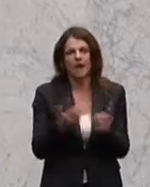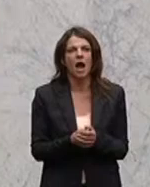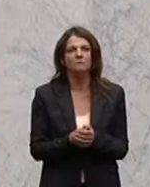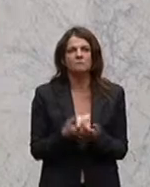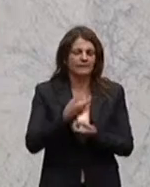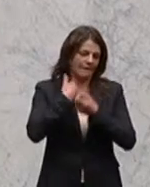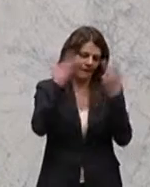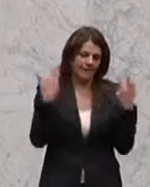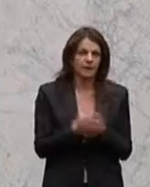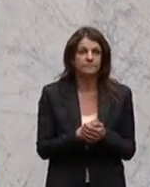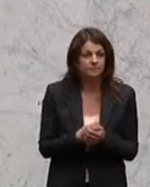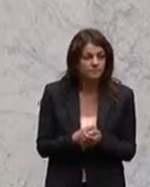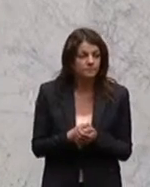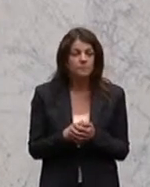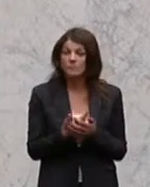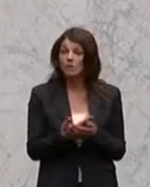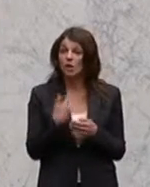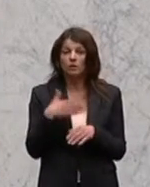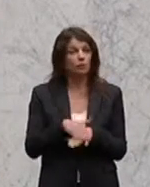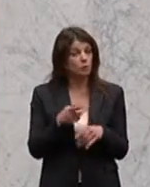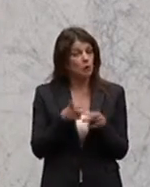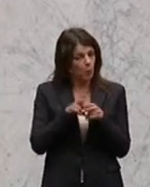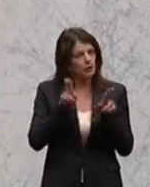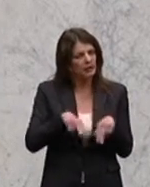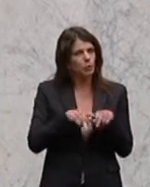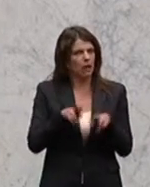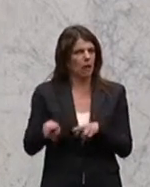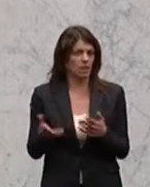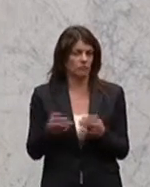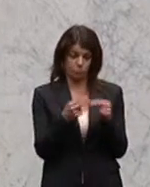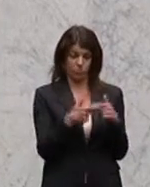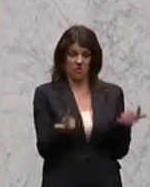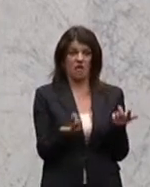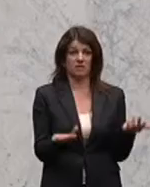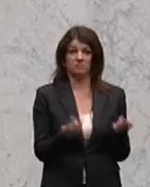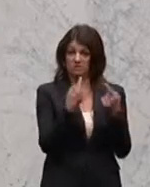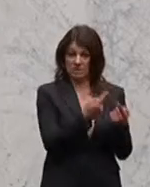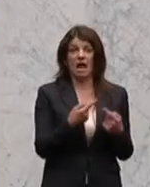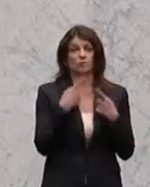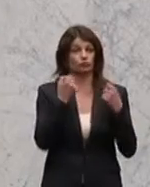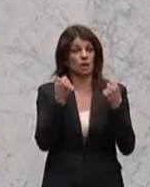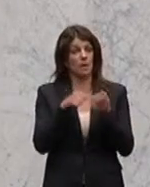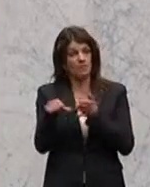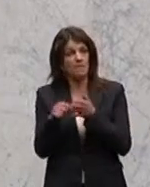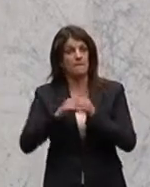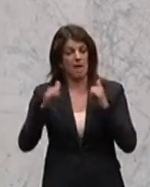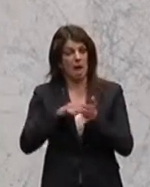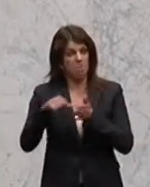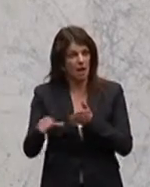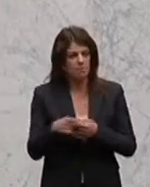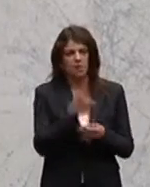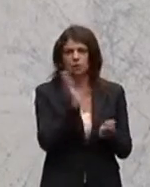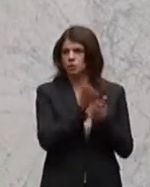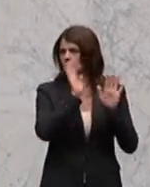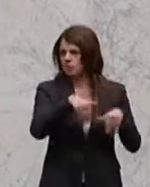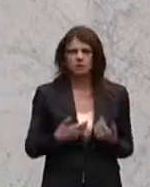war doch klar. Ich hielte das im Übrigen für richtig und gerecht. Die Bundesländer haben aus der Stabilitätsabgabe, aus der Bankenabgabe eh schon